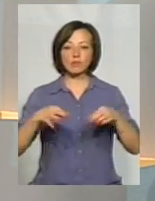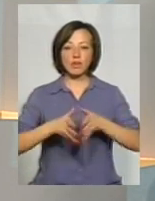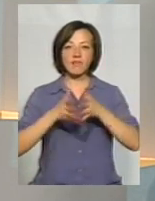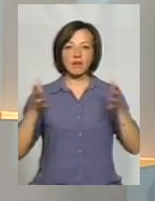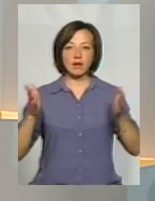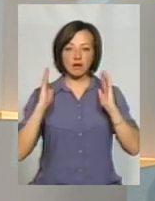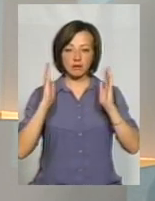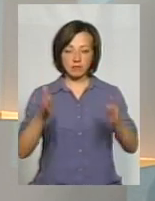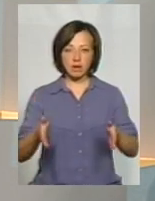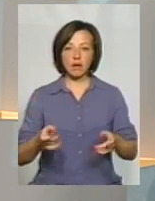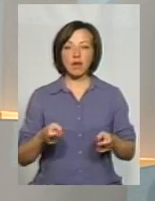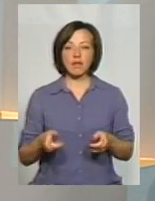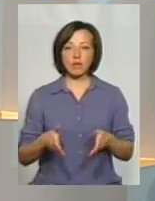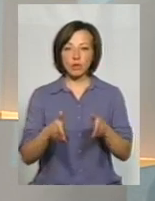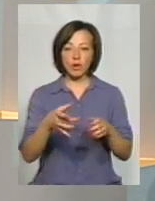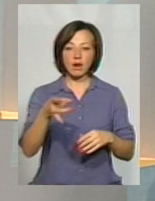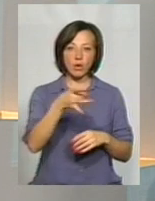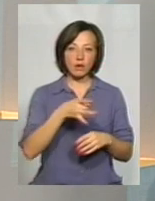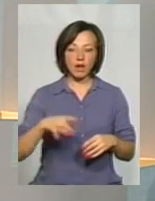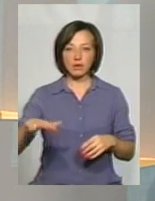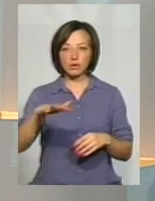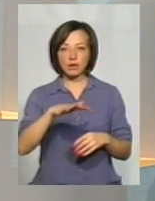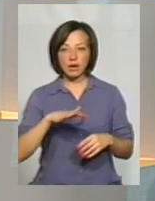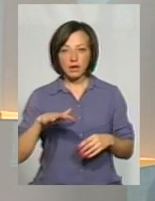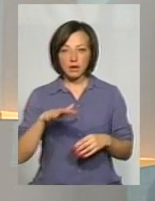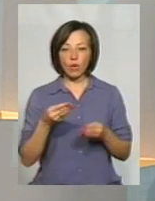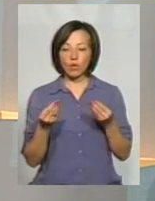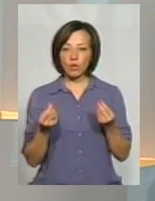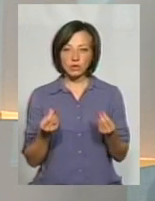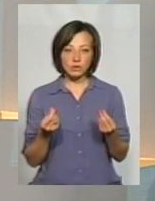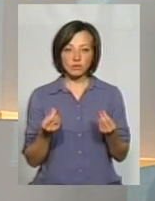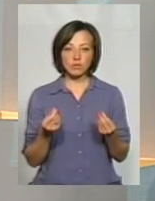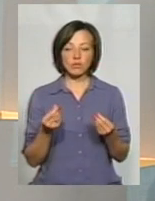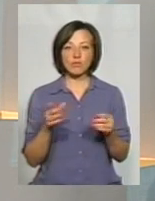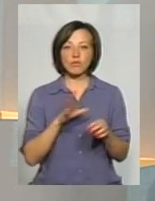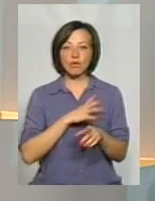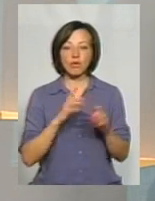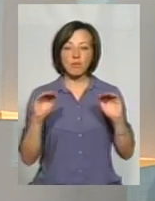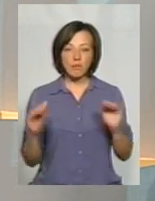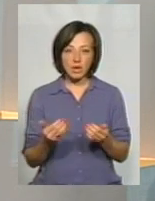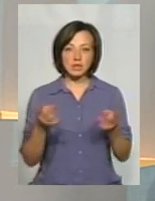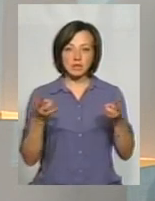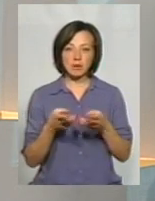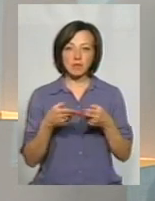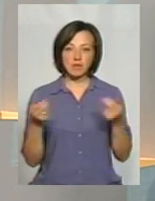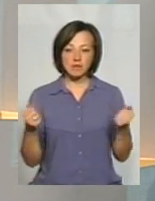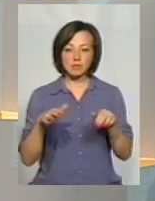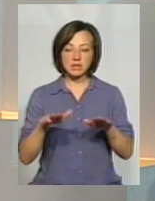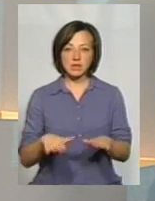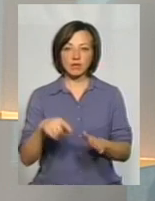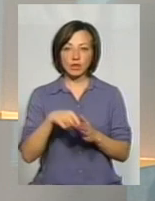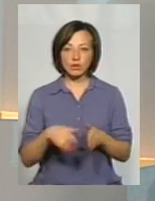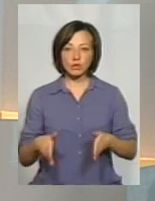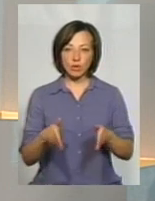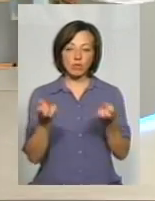на дороги такі, як регіональні, територіальні, коштів було значно менше. І треба визнати, що на дороги місцевого значення